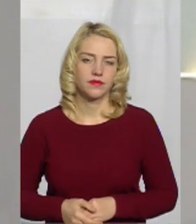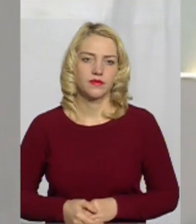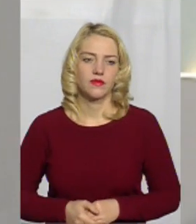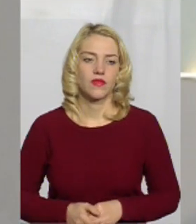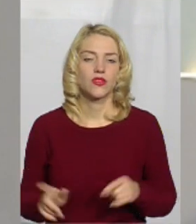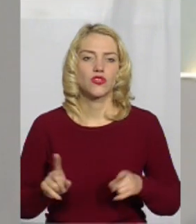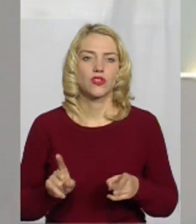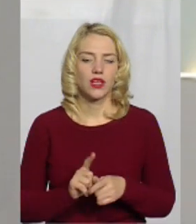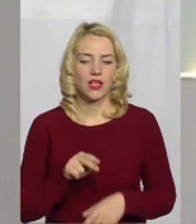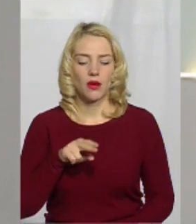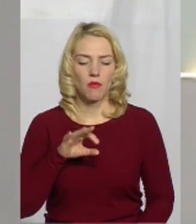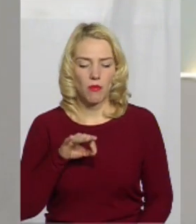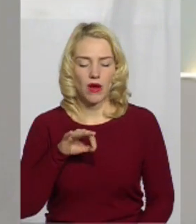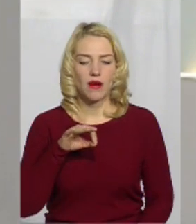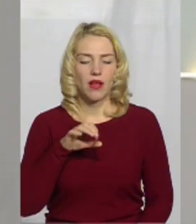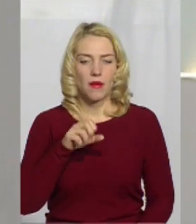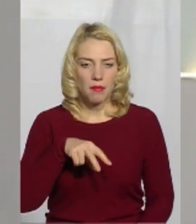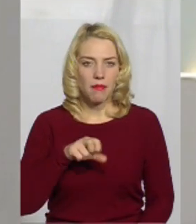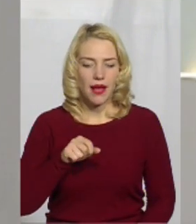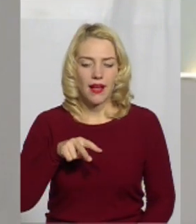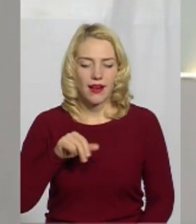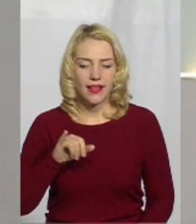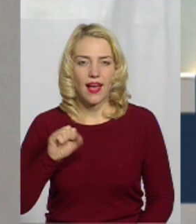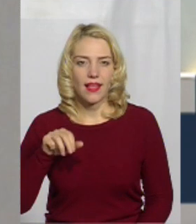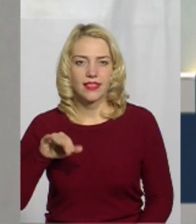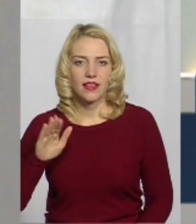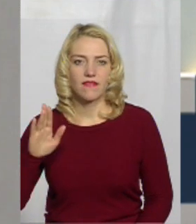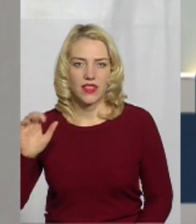Що таке паліативна і хоспісна допомога?